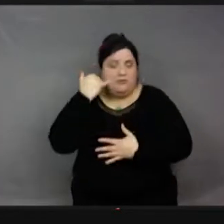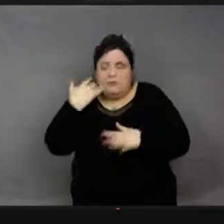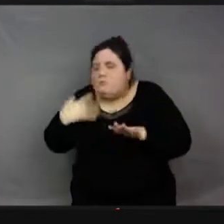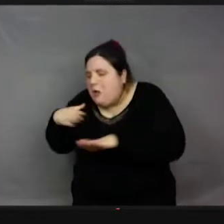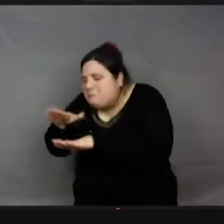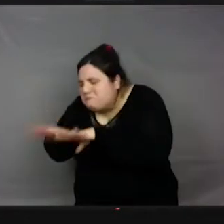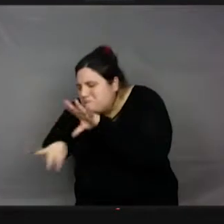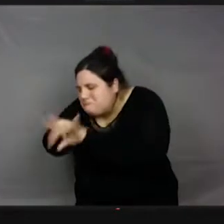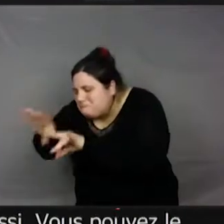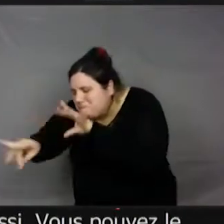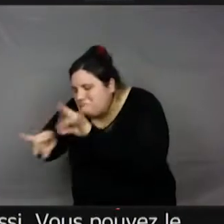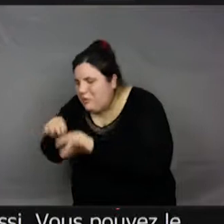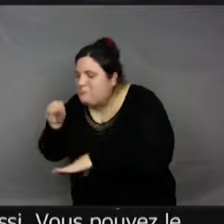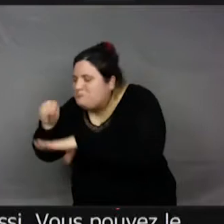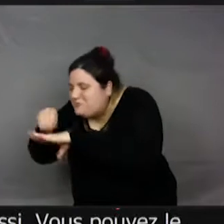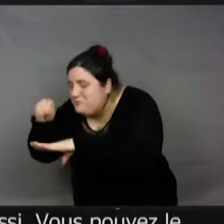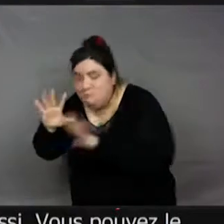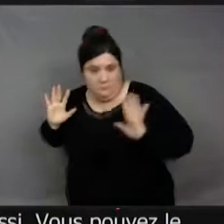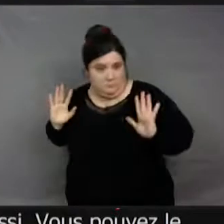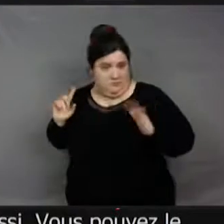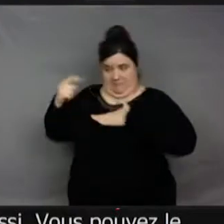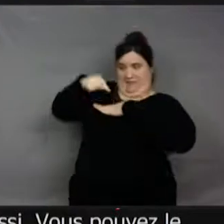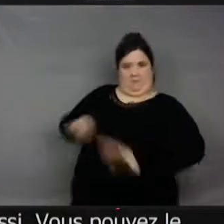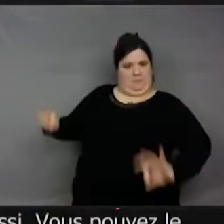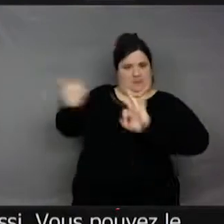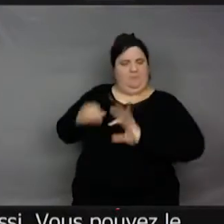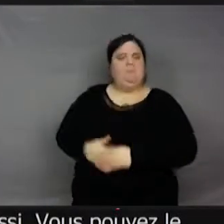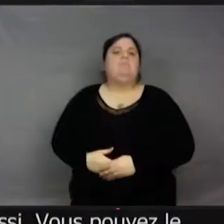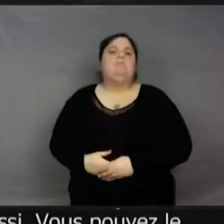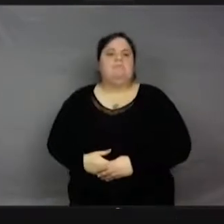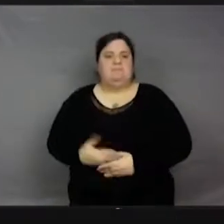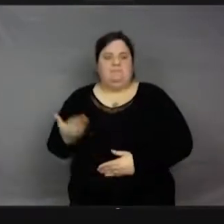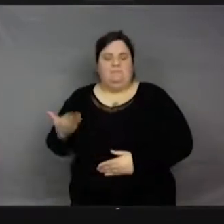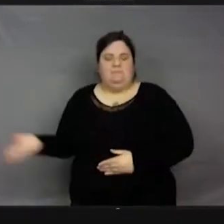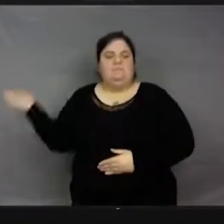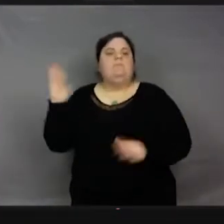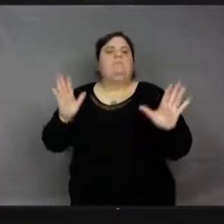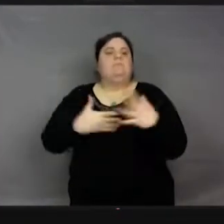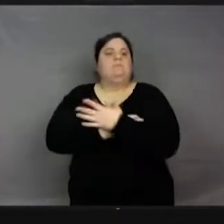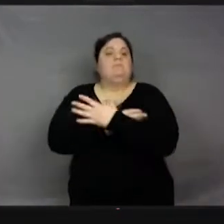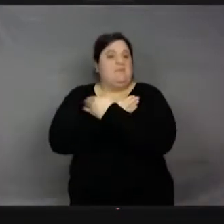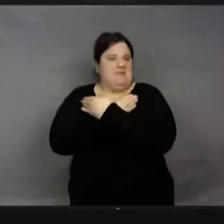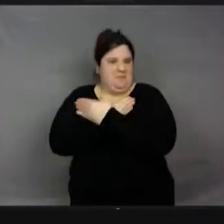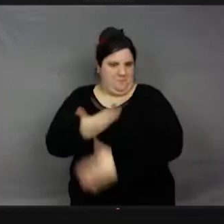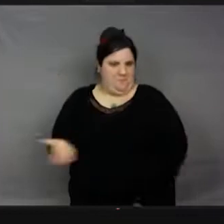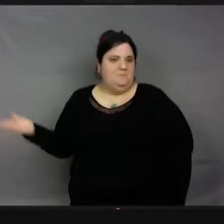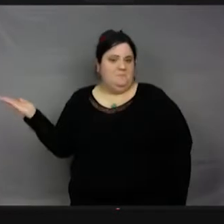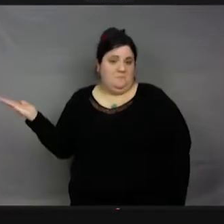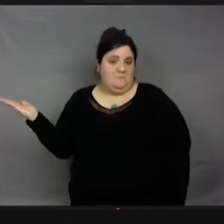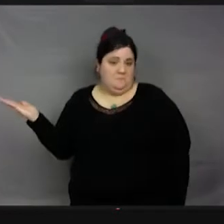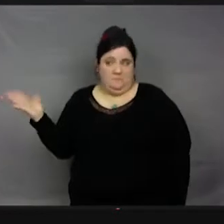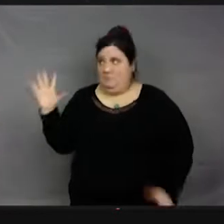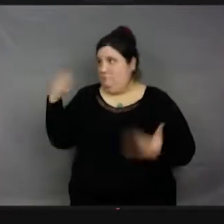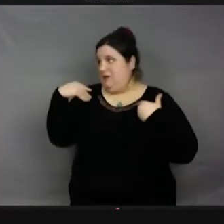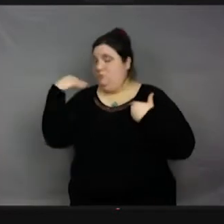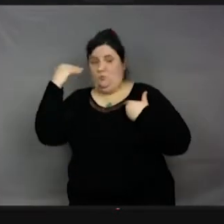nade d'art. Et puis, vous avez jusque chez les papillons. Il y des papillons qui... Pardon. Il y a des papillons, dont il y a un gros papillon qui